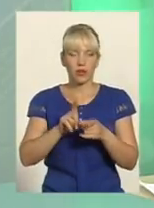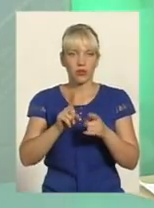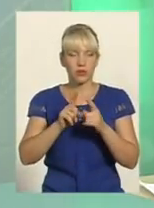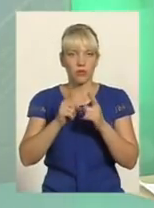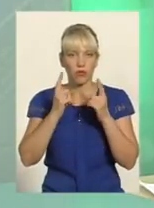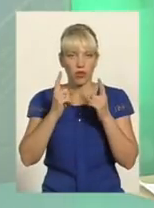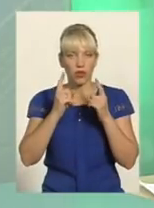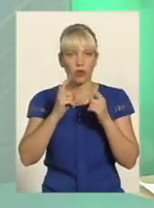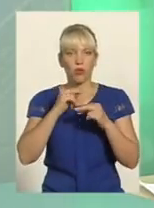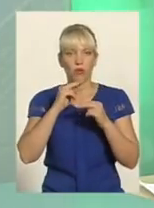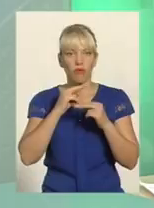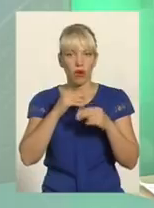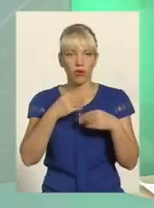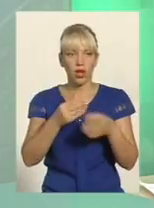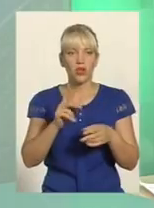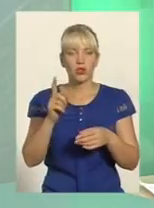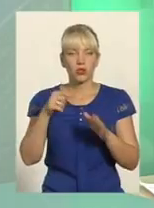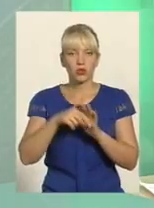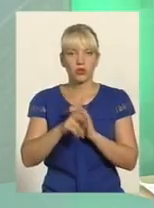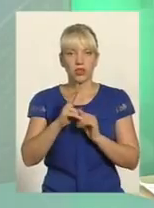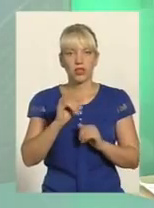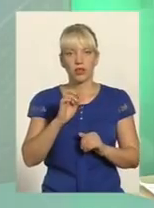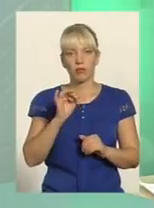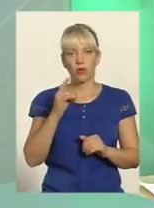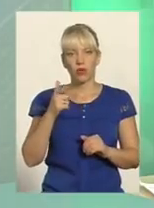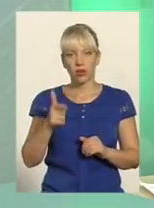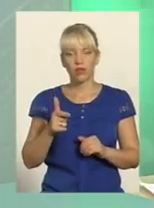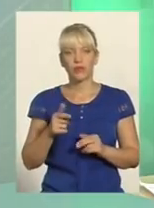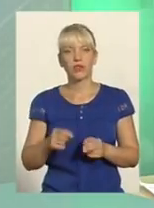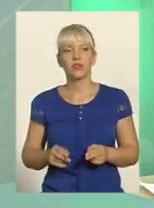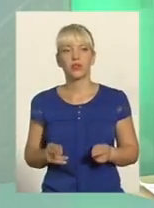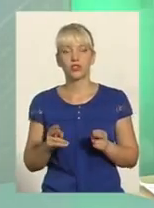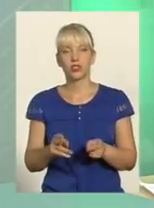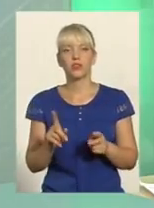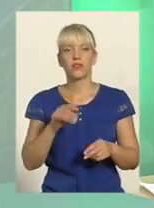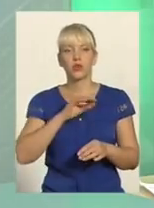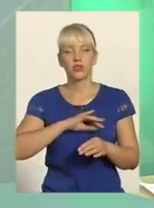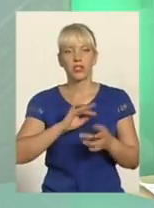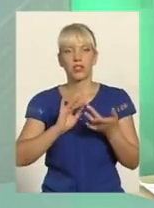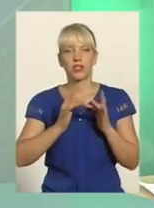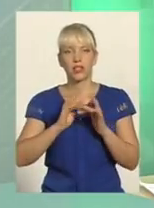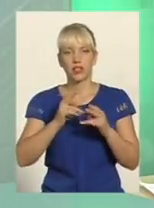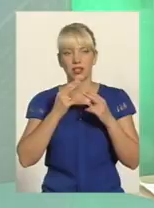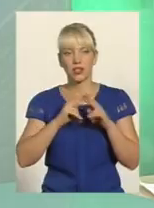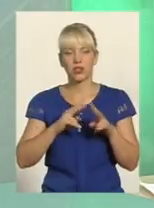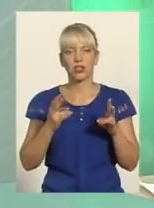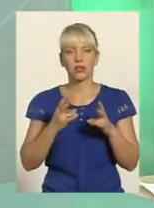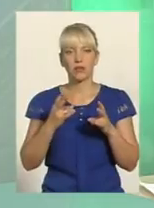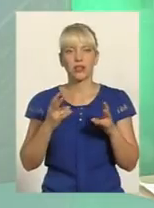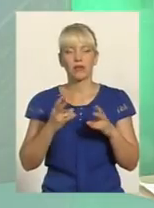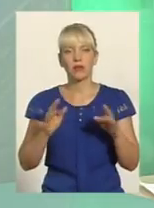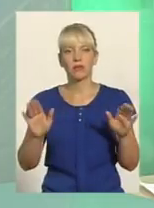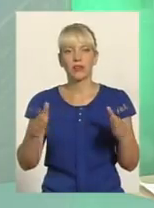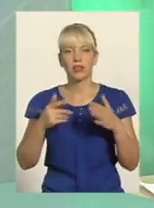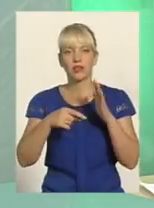стосується кіберзлочинності, що стосується використання інтернет-технологій Та я думаю, що слухно підняти питання протидії